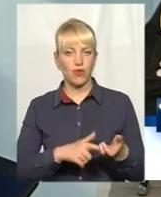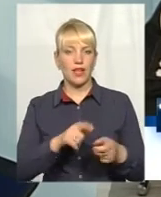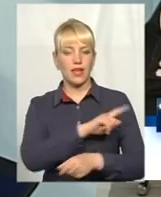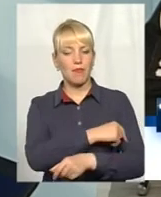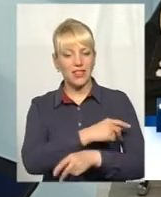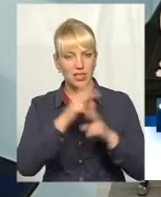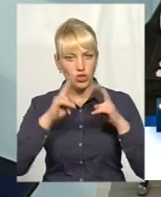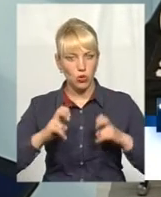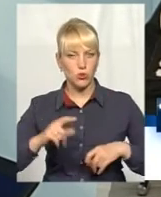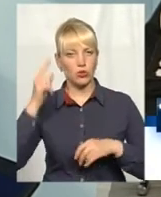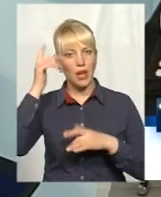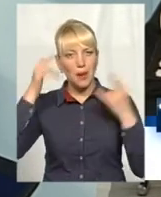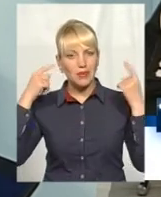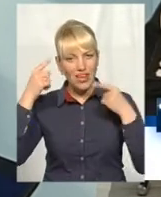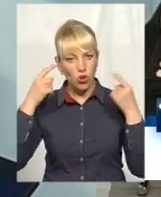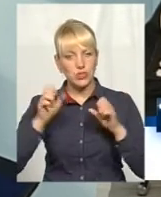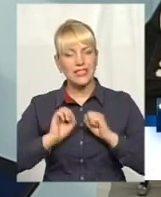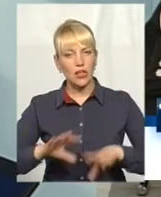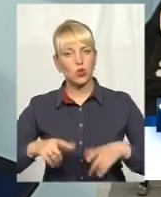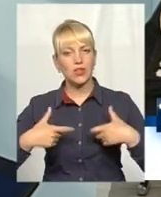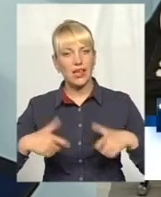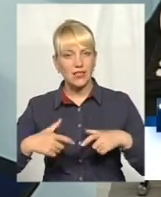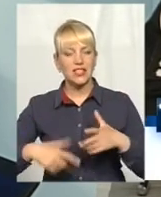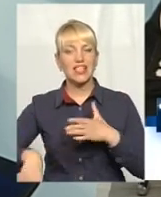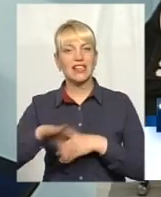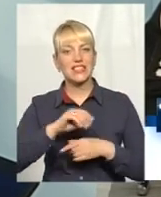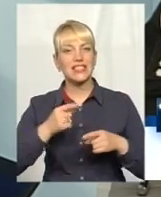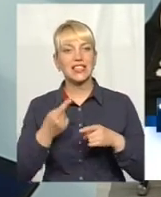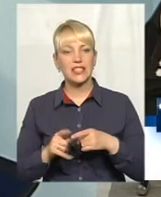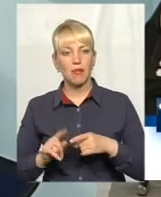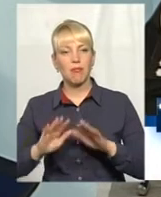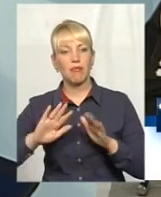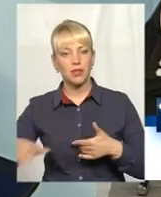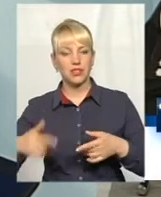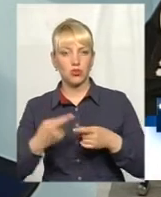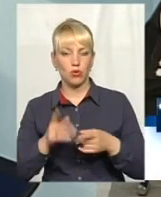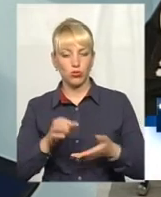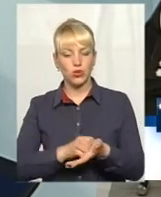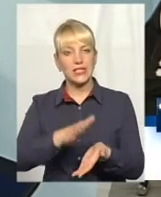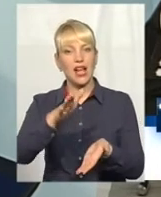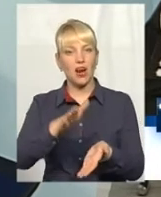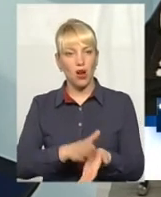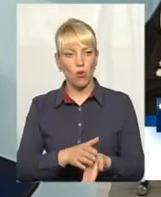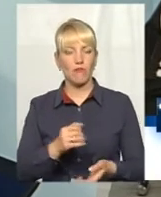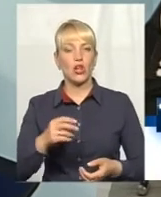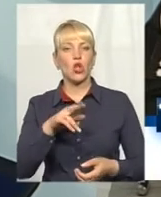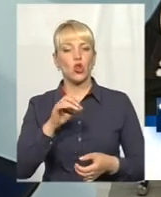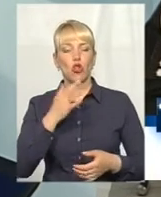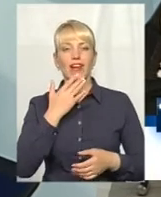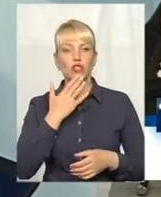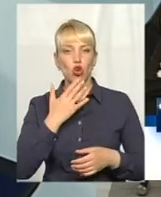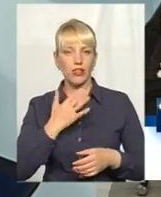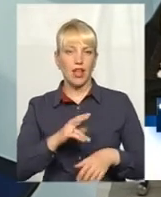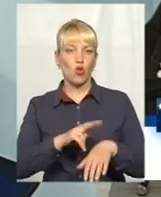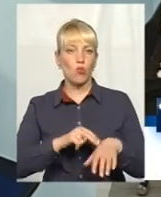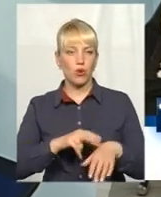психологічне, здадуть тести, тільки після цього будуть зараховані до лав національної поліції і